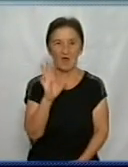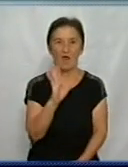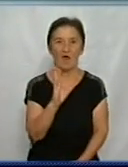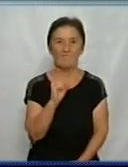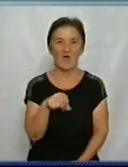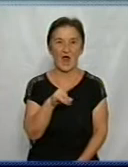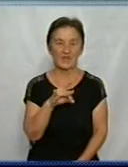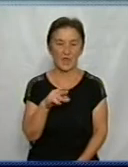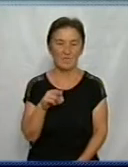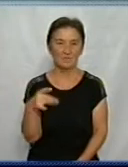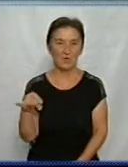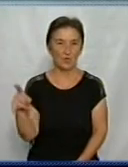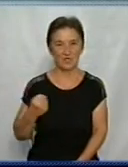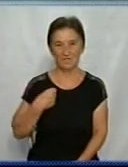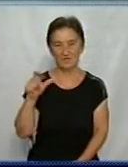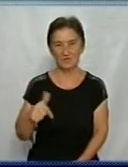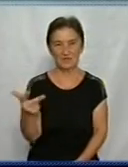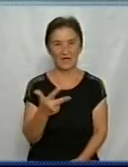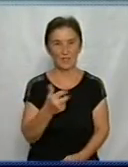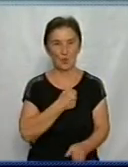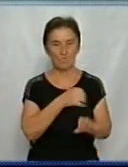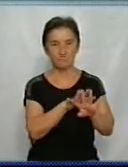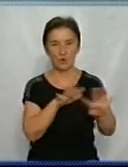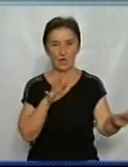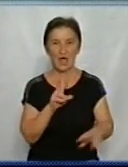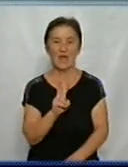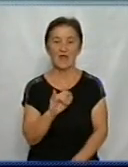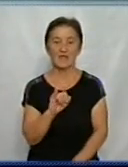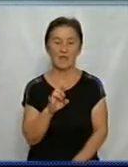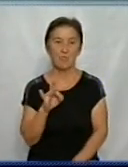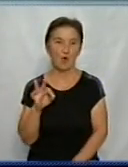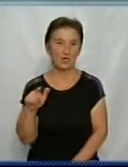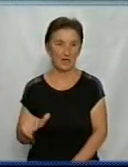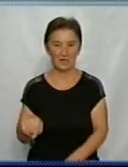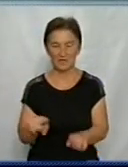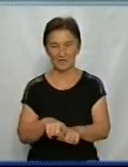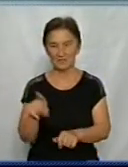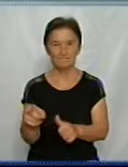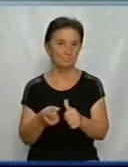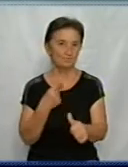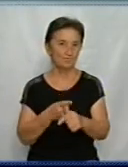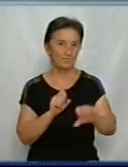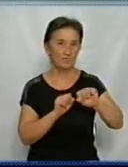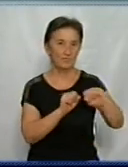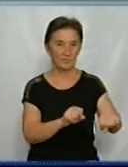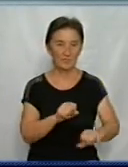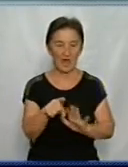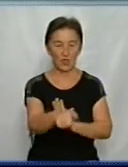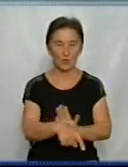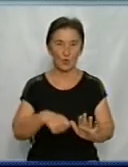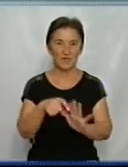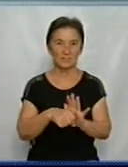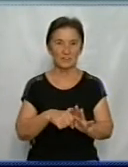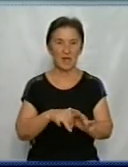Довгорука. Він військовий 3-го полку спецпризначення «Кіборг». Так називають захисників Донецького аеропорту. Під час виходу з